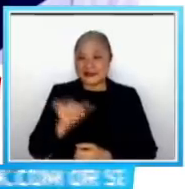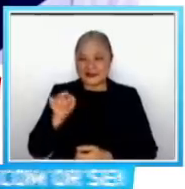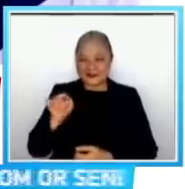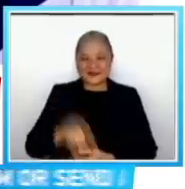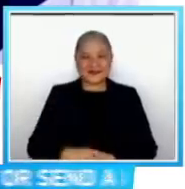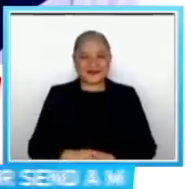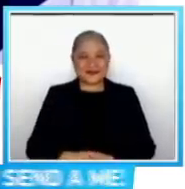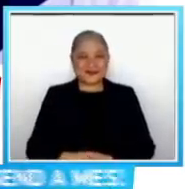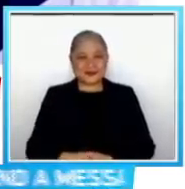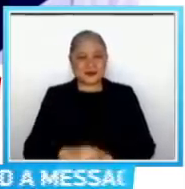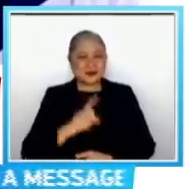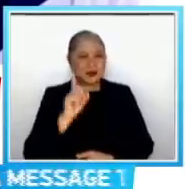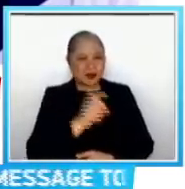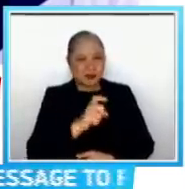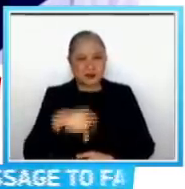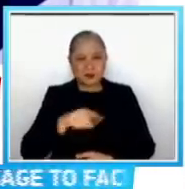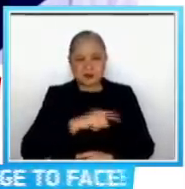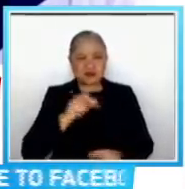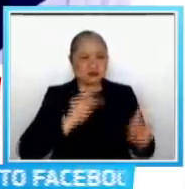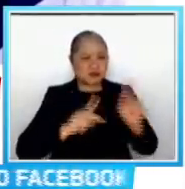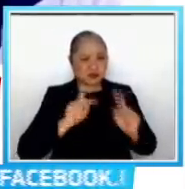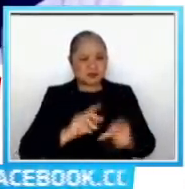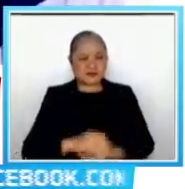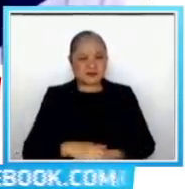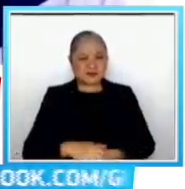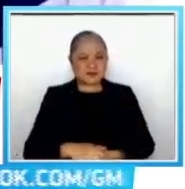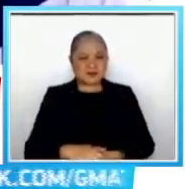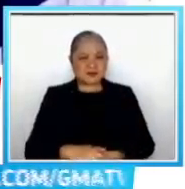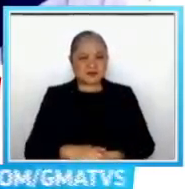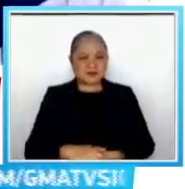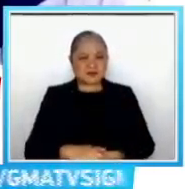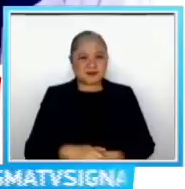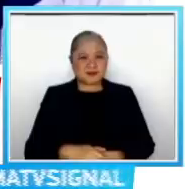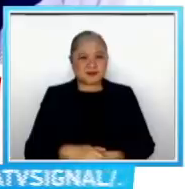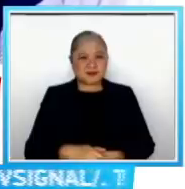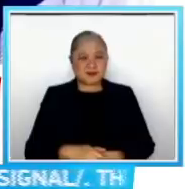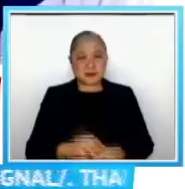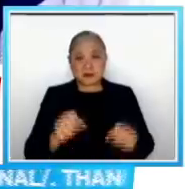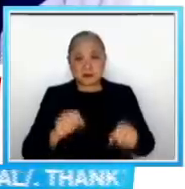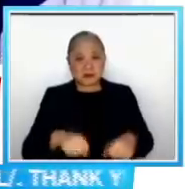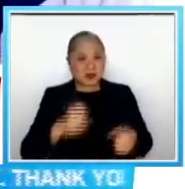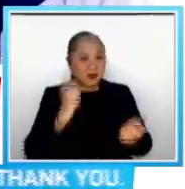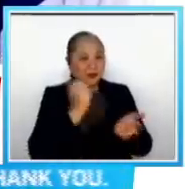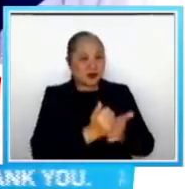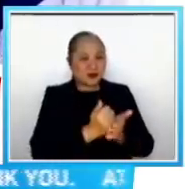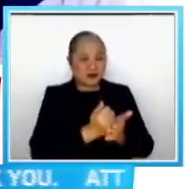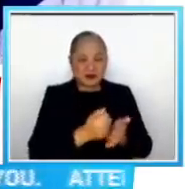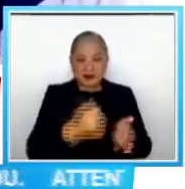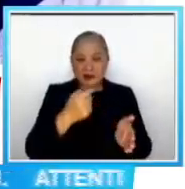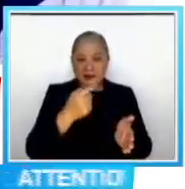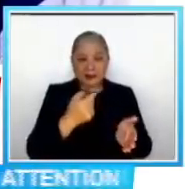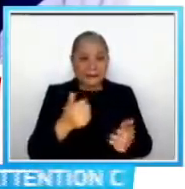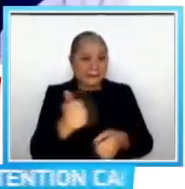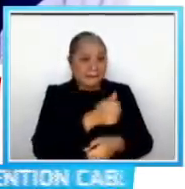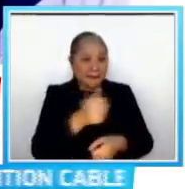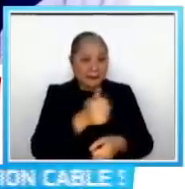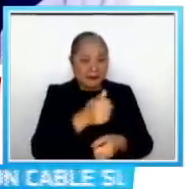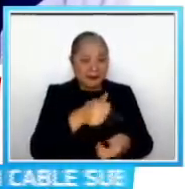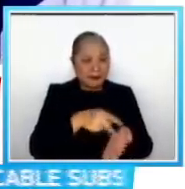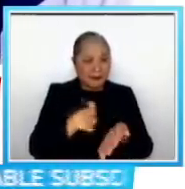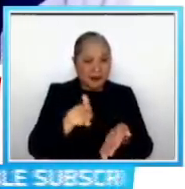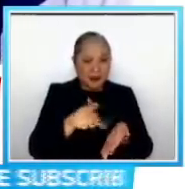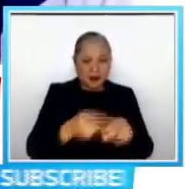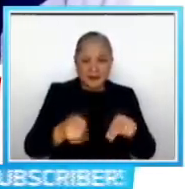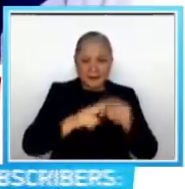tanong ng ating mga kababayan Yung posible ba daw na aprobahan yung fair hike petition na piso ang iba At meron pang